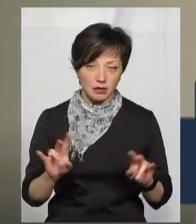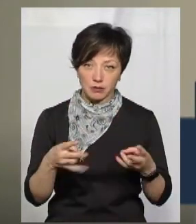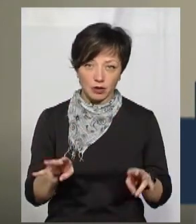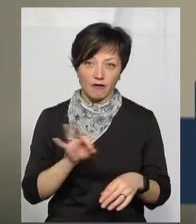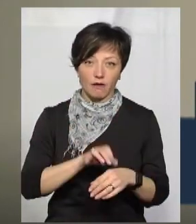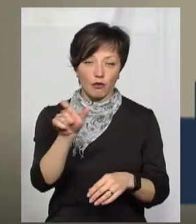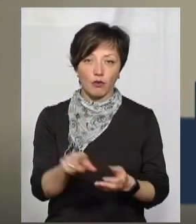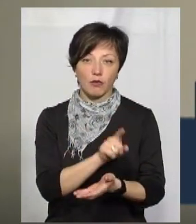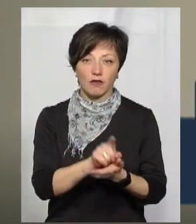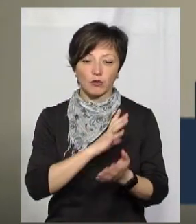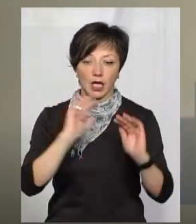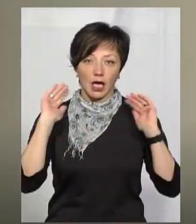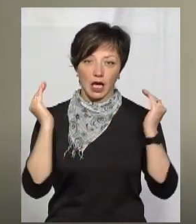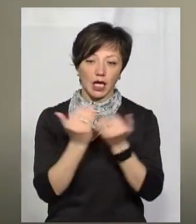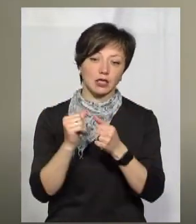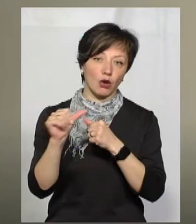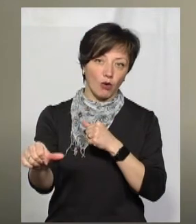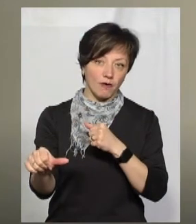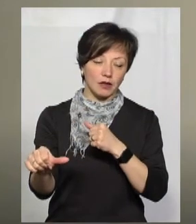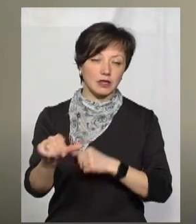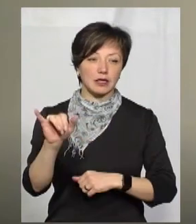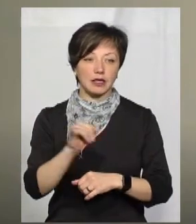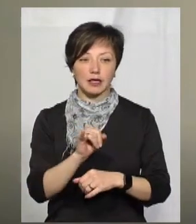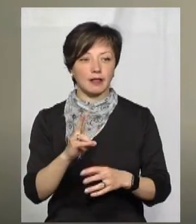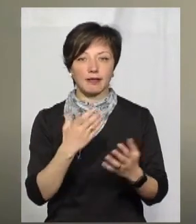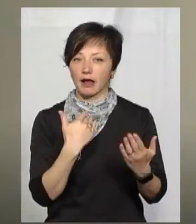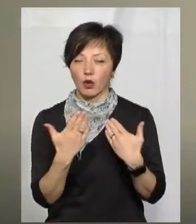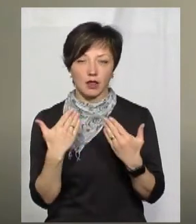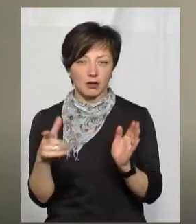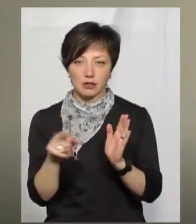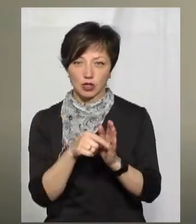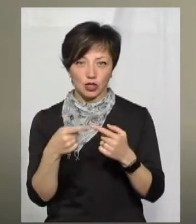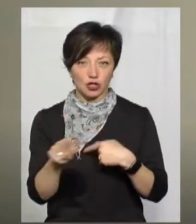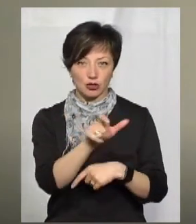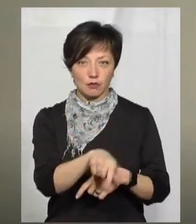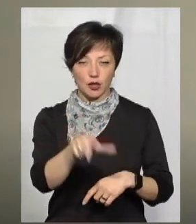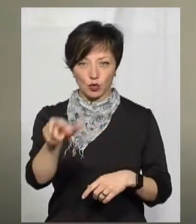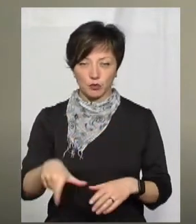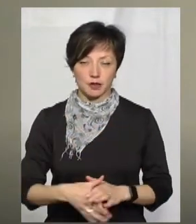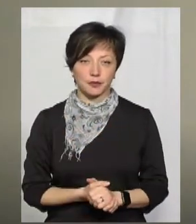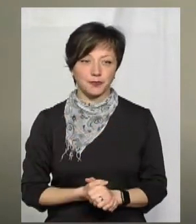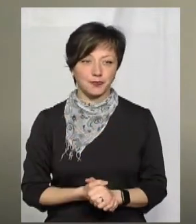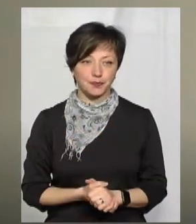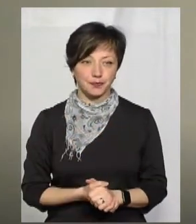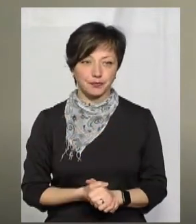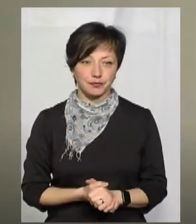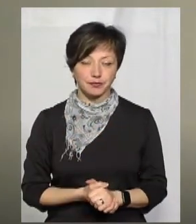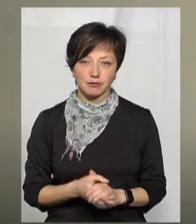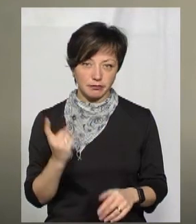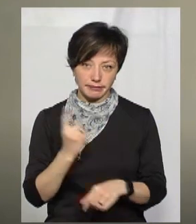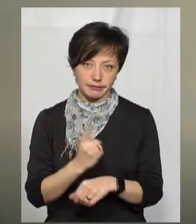Хворий повинен бути ізольований і не контактувати з іншими людьми.